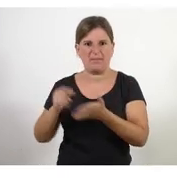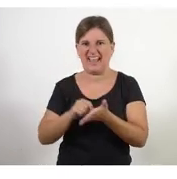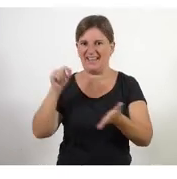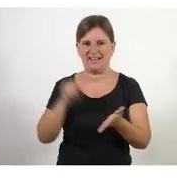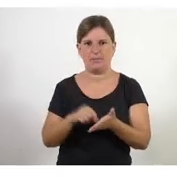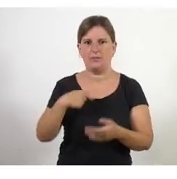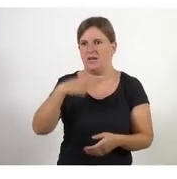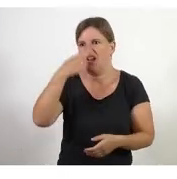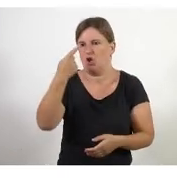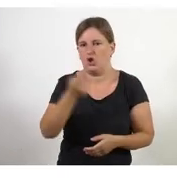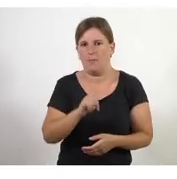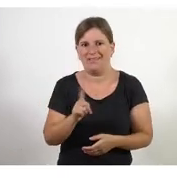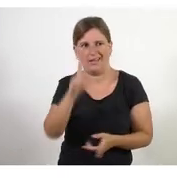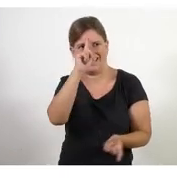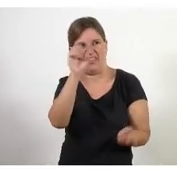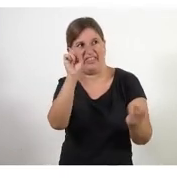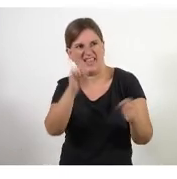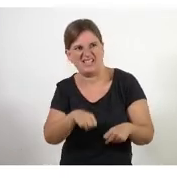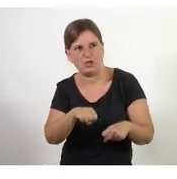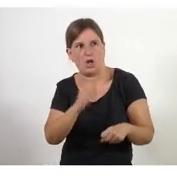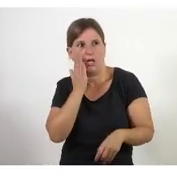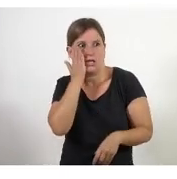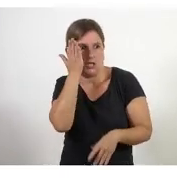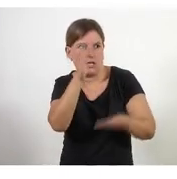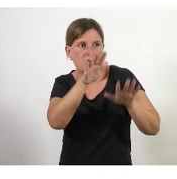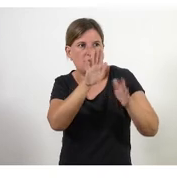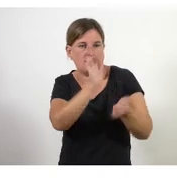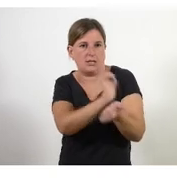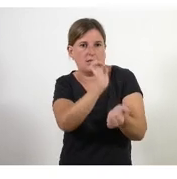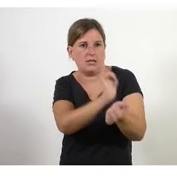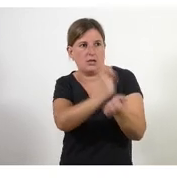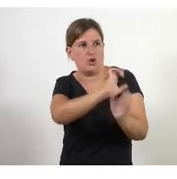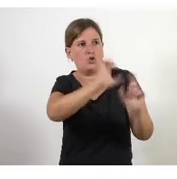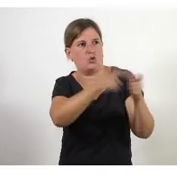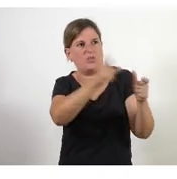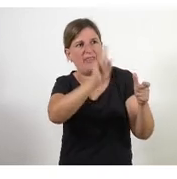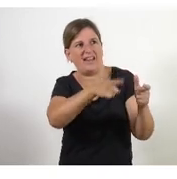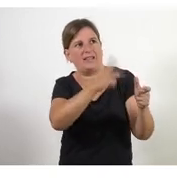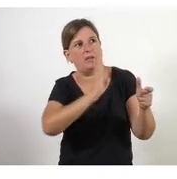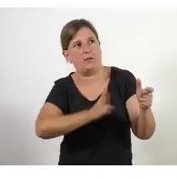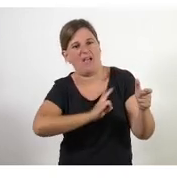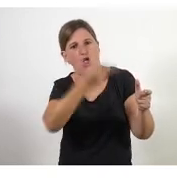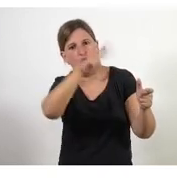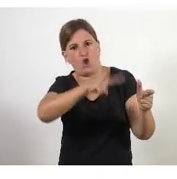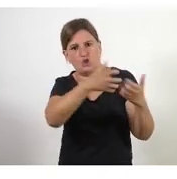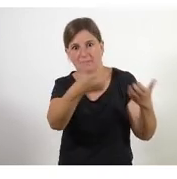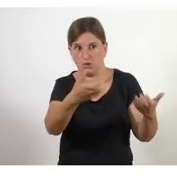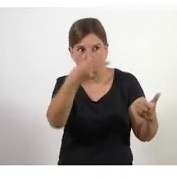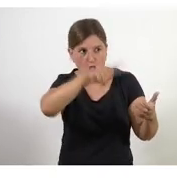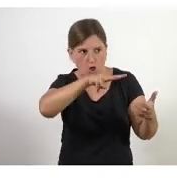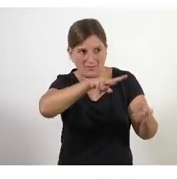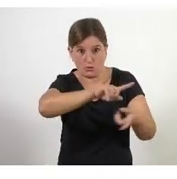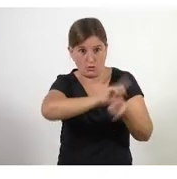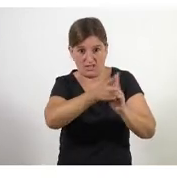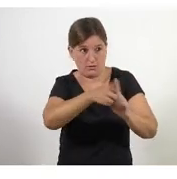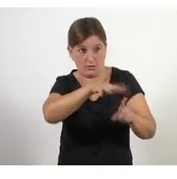ens interessa que una decisió quedi paralitzada a nivell de junta directiva dos mesos però dos mesos amb dos mesos ha canviat